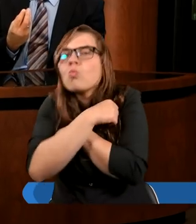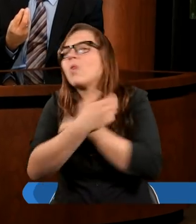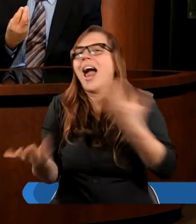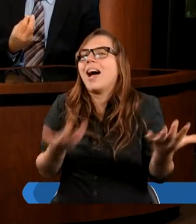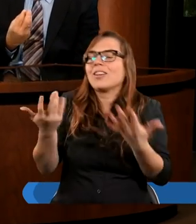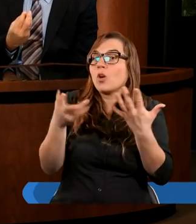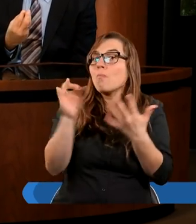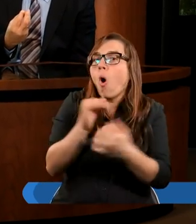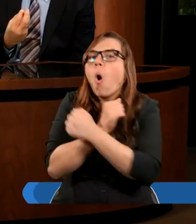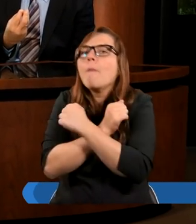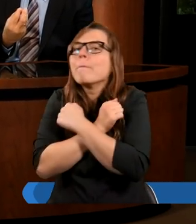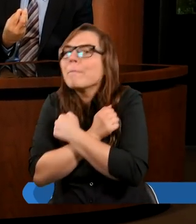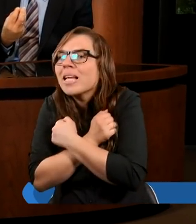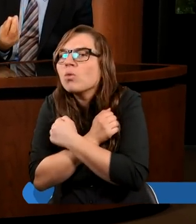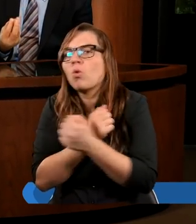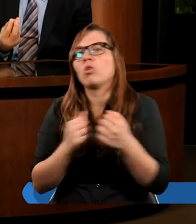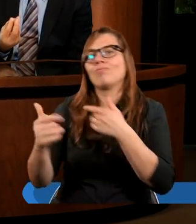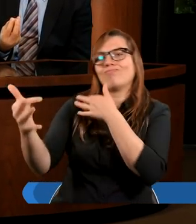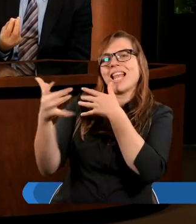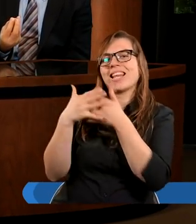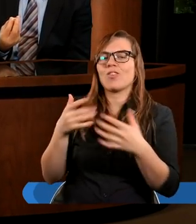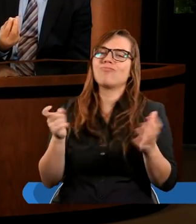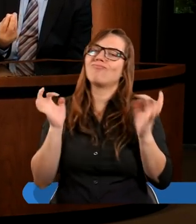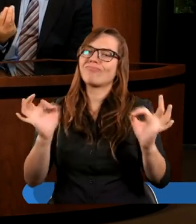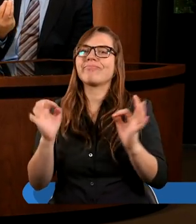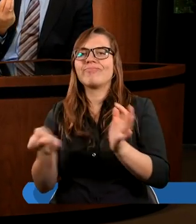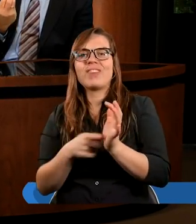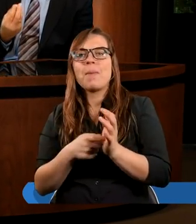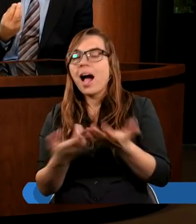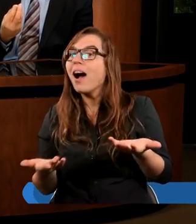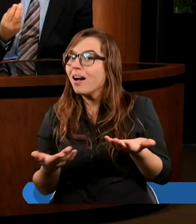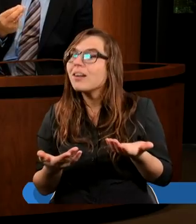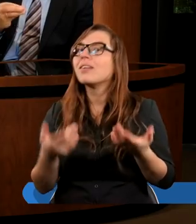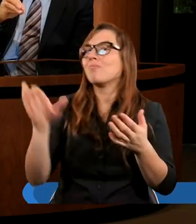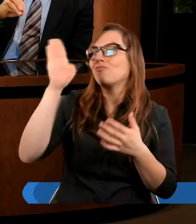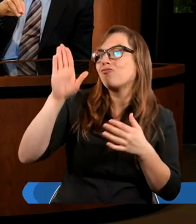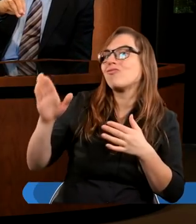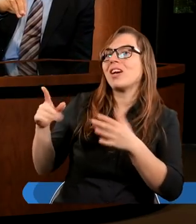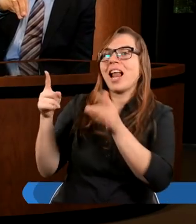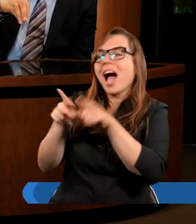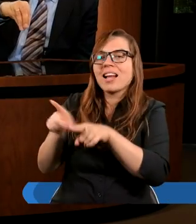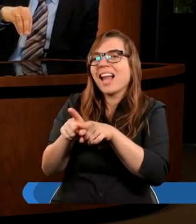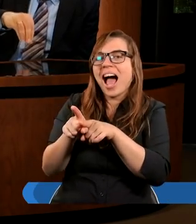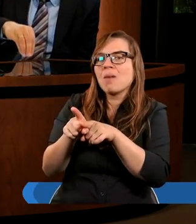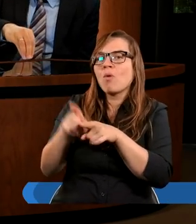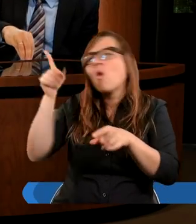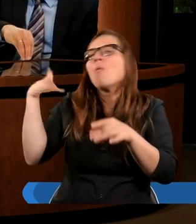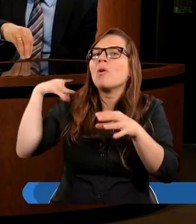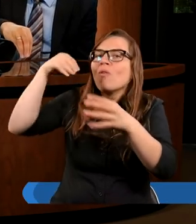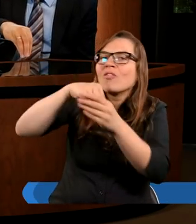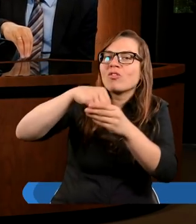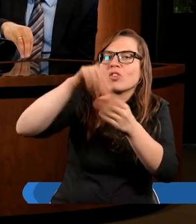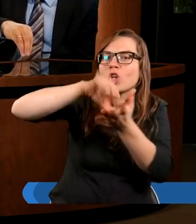miłość wymaga bliskości. Dlatego Bóg, zobaczcie, kiedy był w Izraelu, On był dokładnie w środku